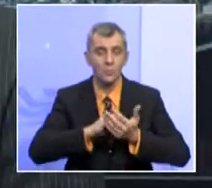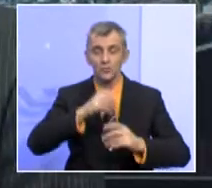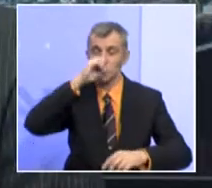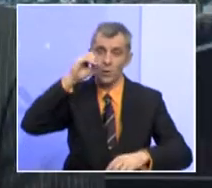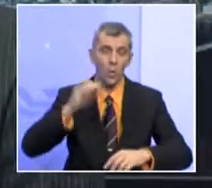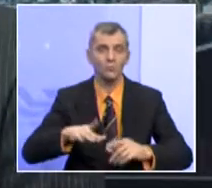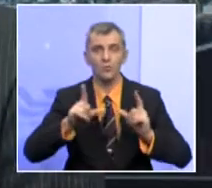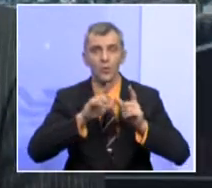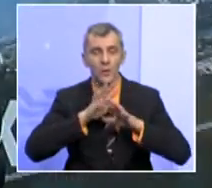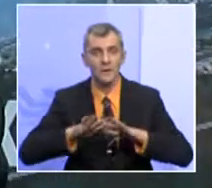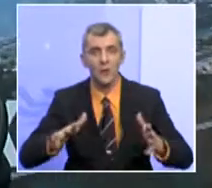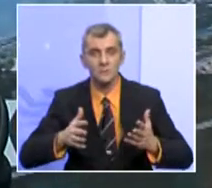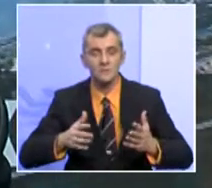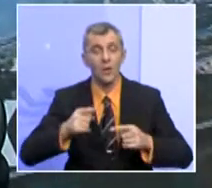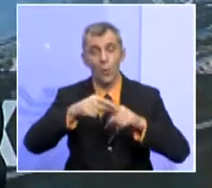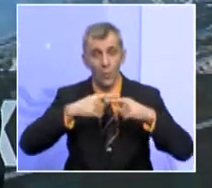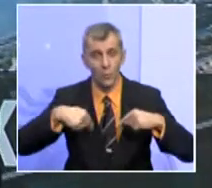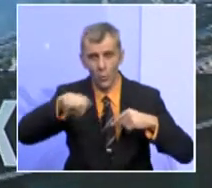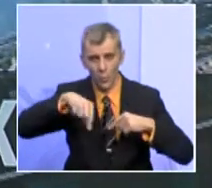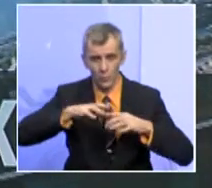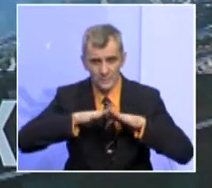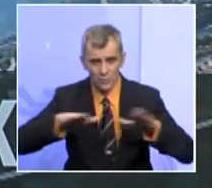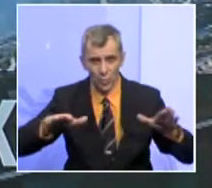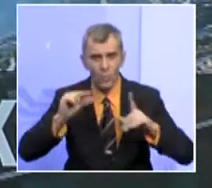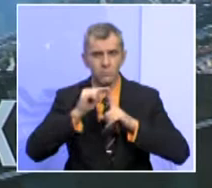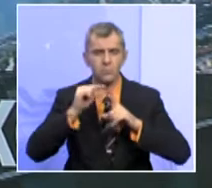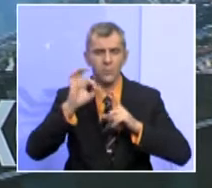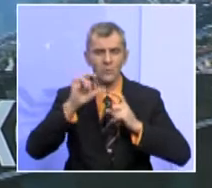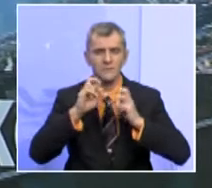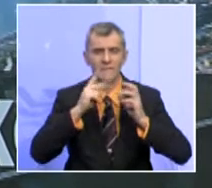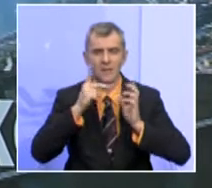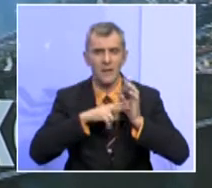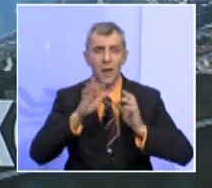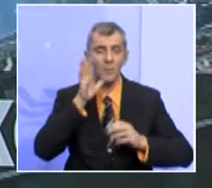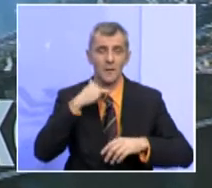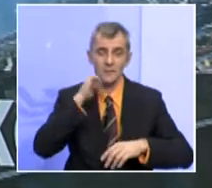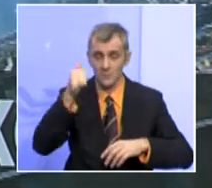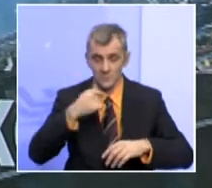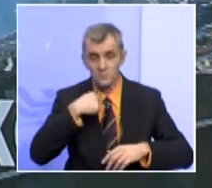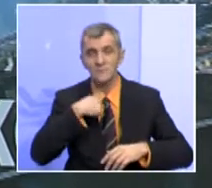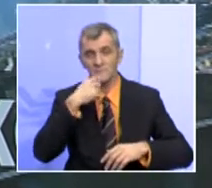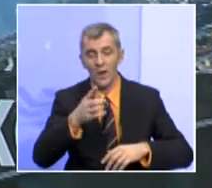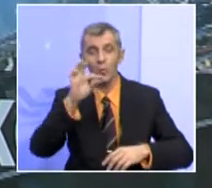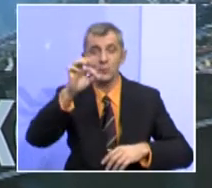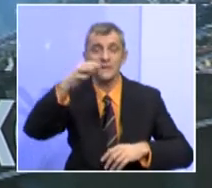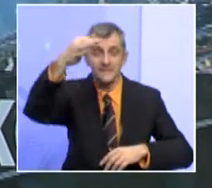u realizaciji. Jer evo i na okruglom stolu u Posavini na kome sam bio u petak, ja sam rekao u Tuzlanskom kantonu,